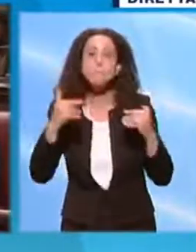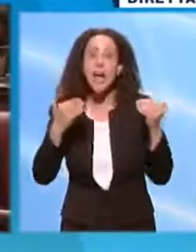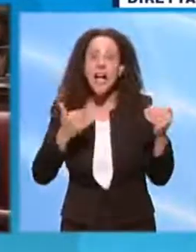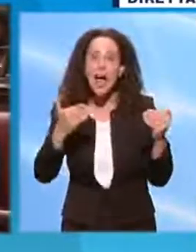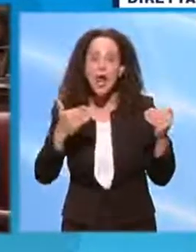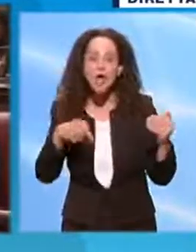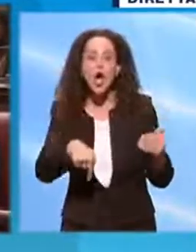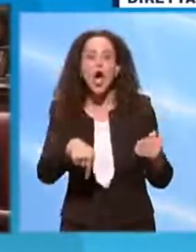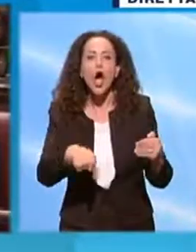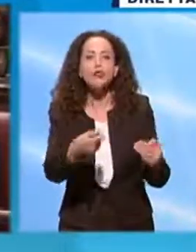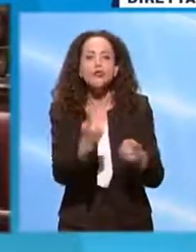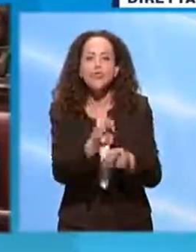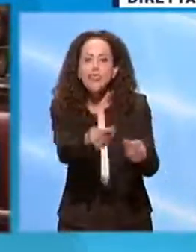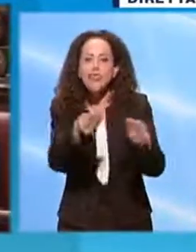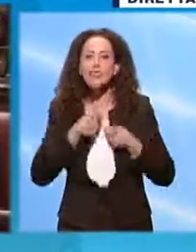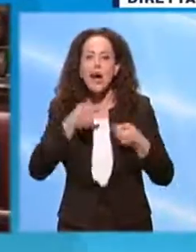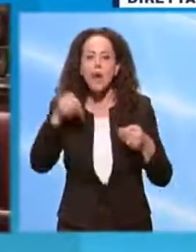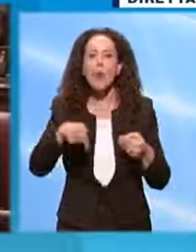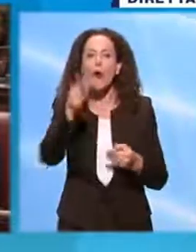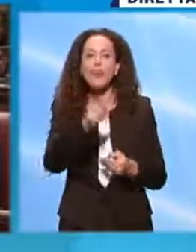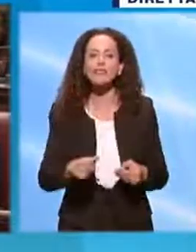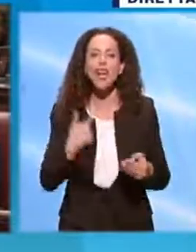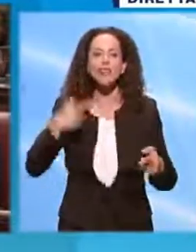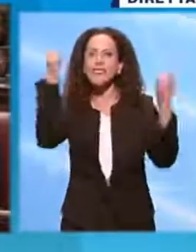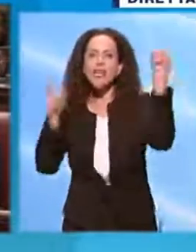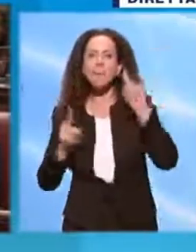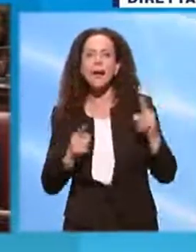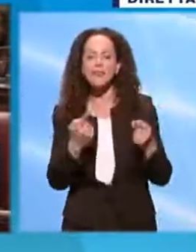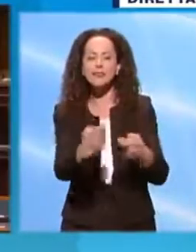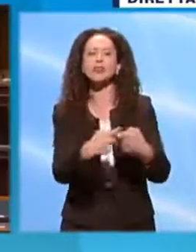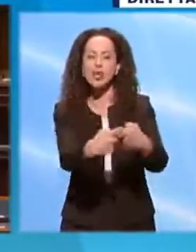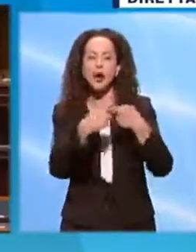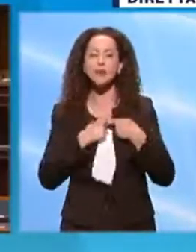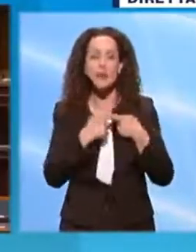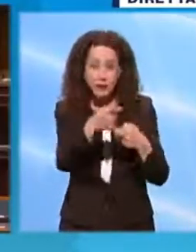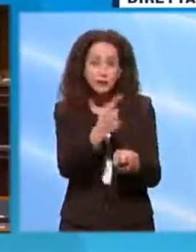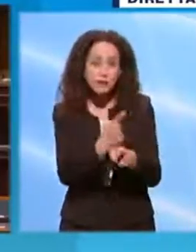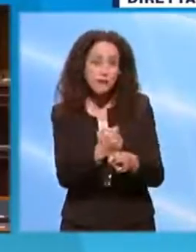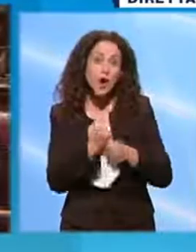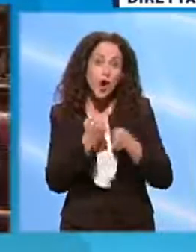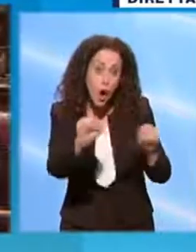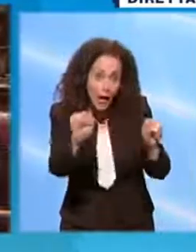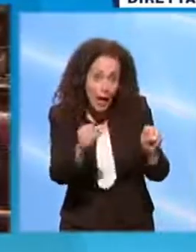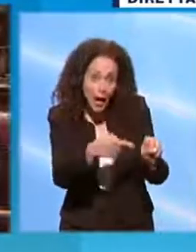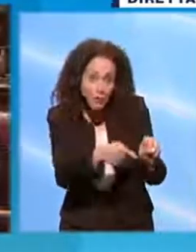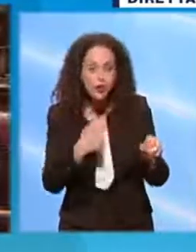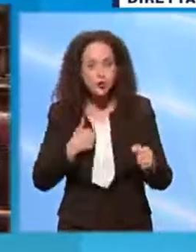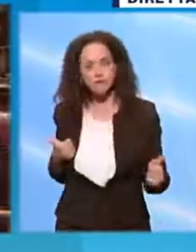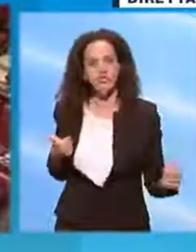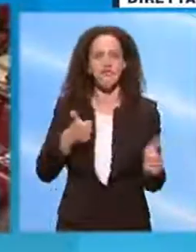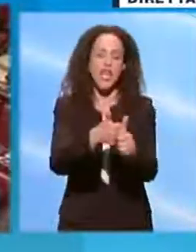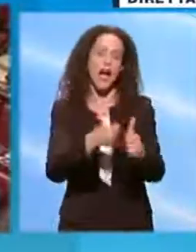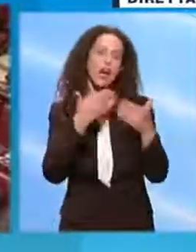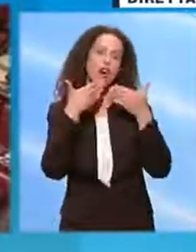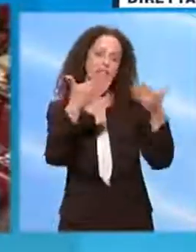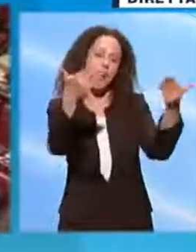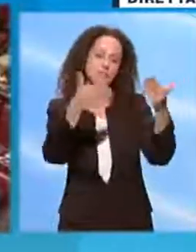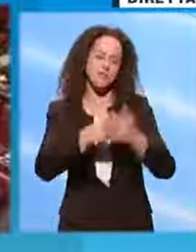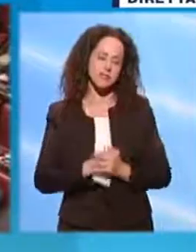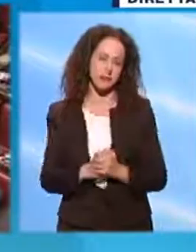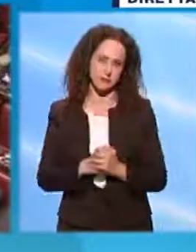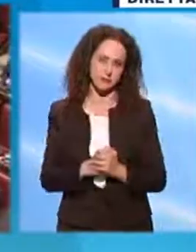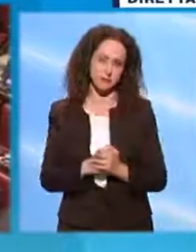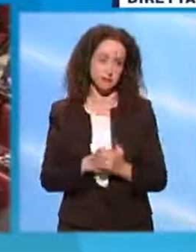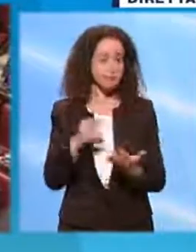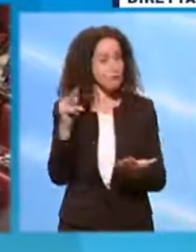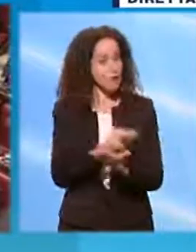sa dare oggi solidarietà all'Italia mentre siamo nella tempesta. Abbia il coraggio di fare questo e ci troverà al suo fianco. Grazie. Non